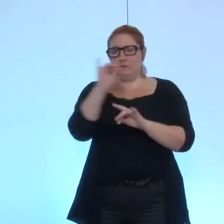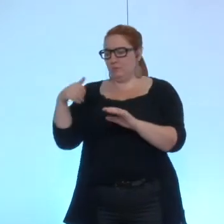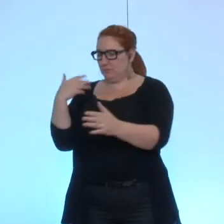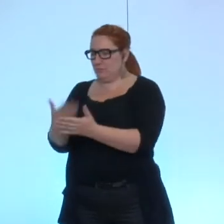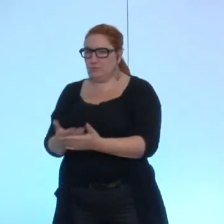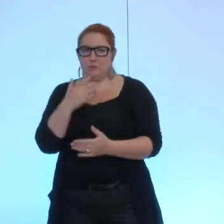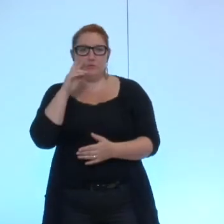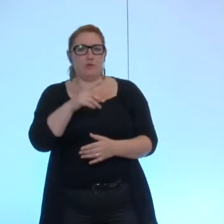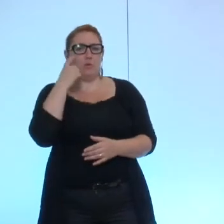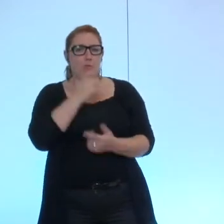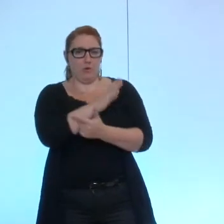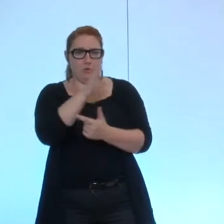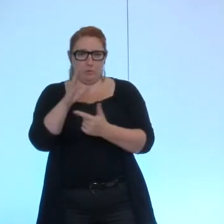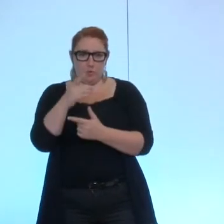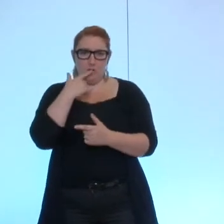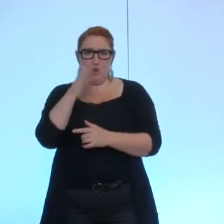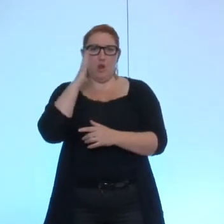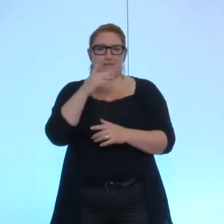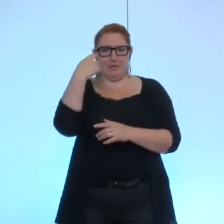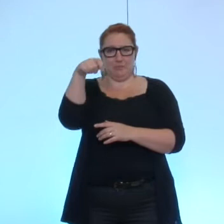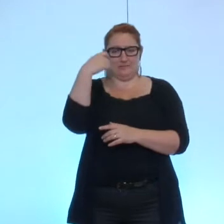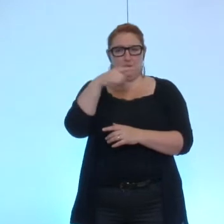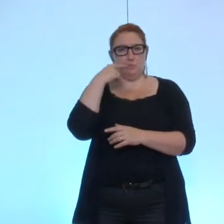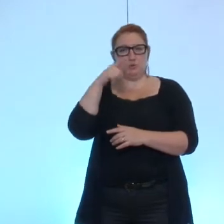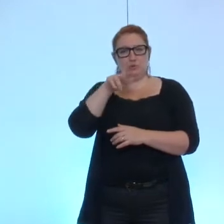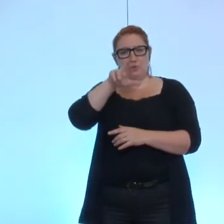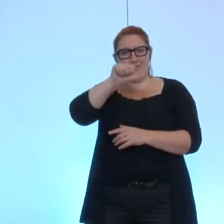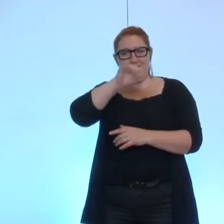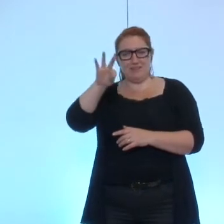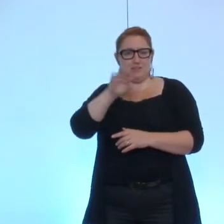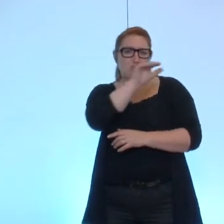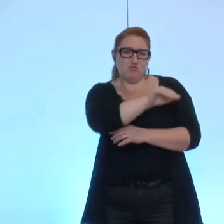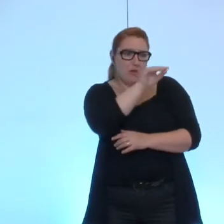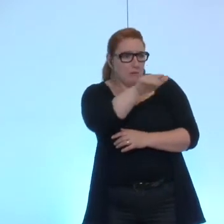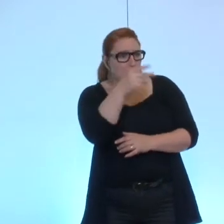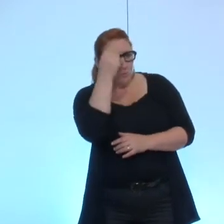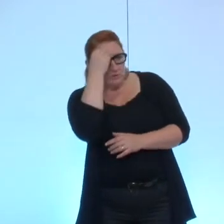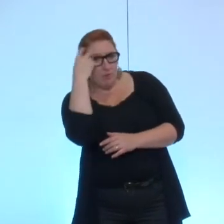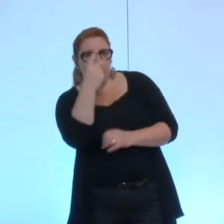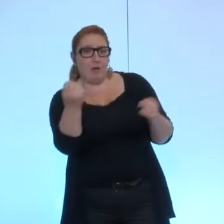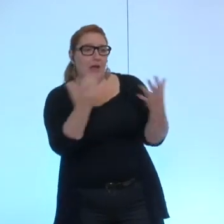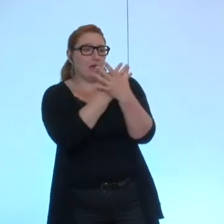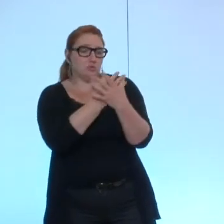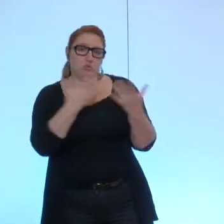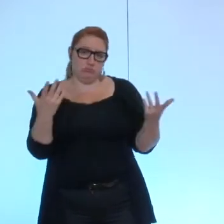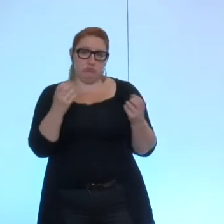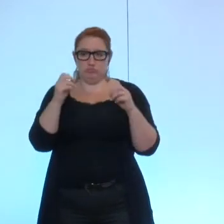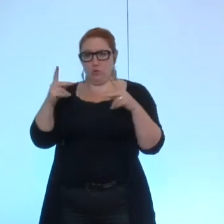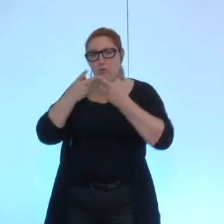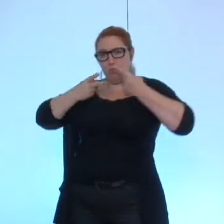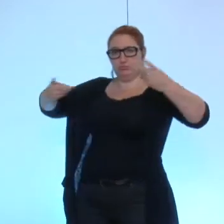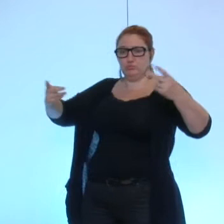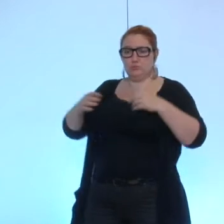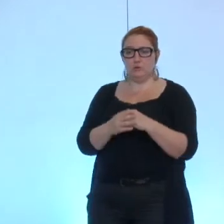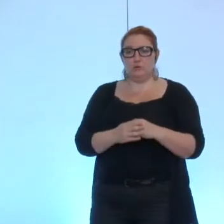sollicité l'ancien président Eric Grasset pour qu'il nous fasse part de sa réaction je vous la livre concernant